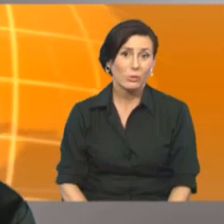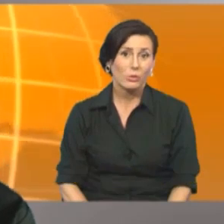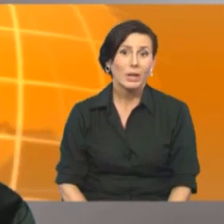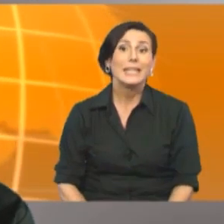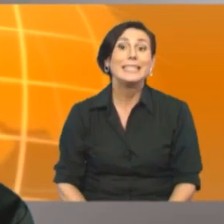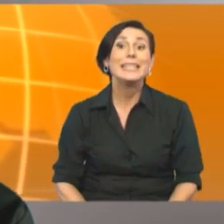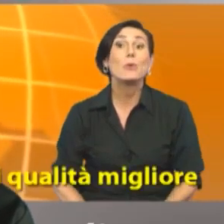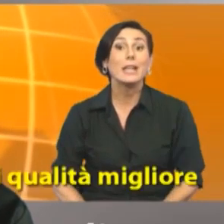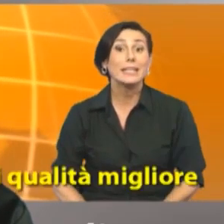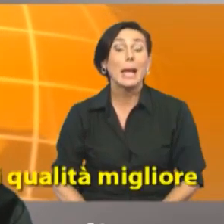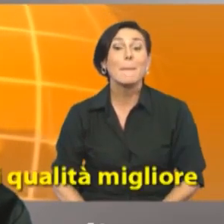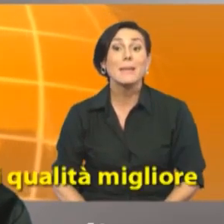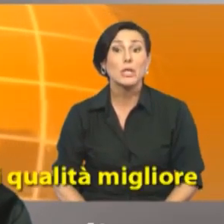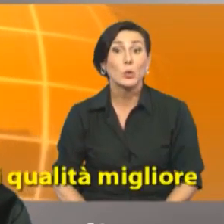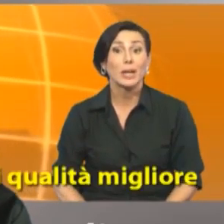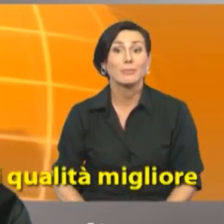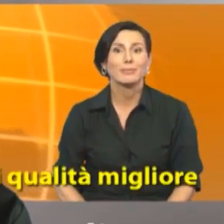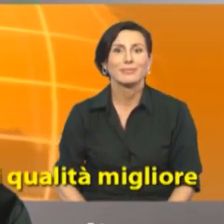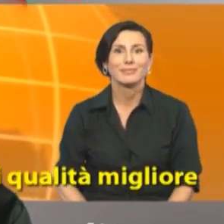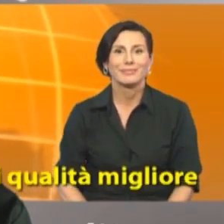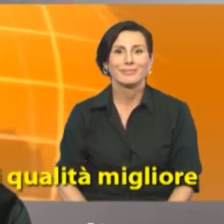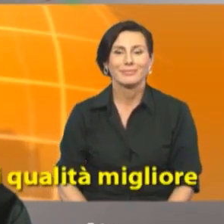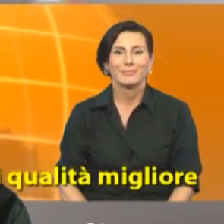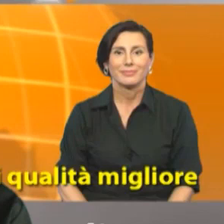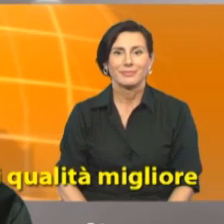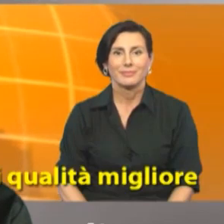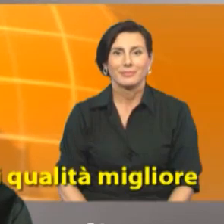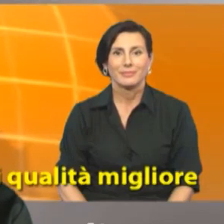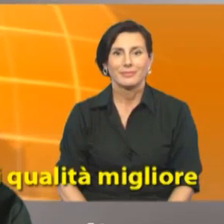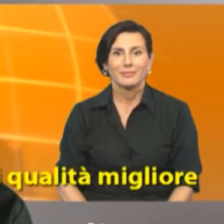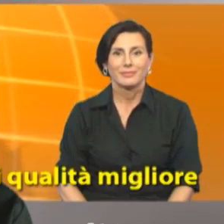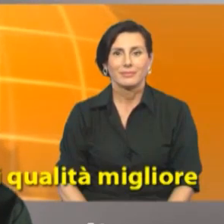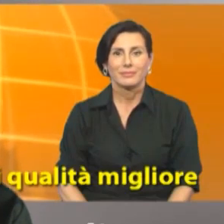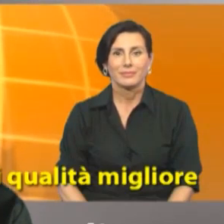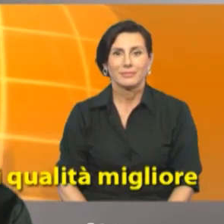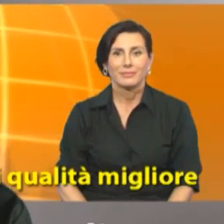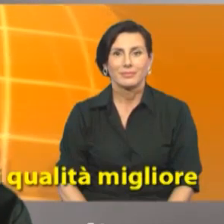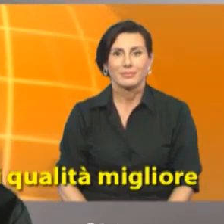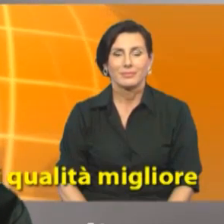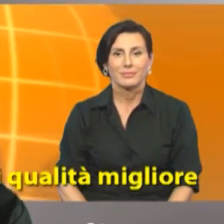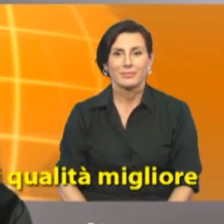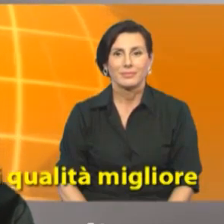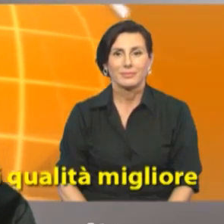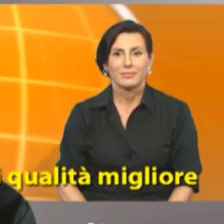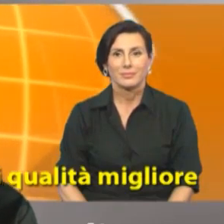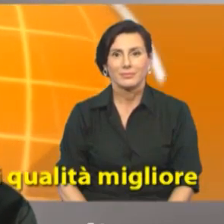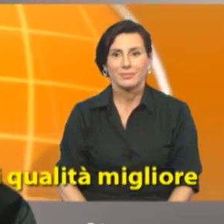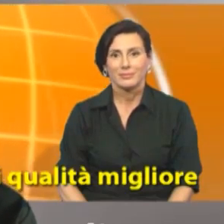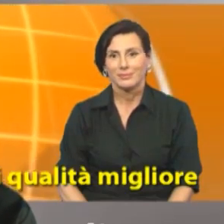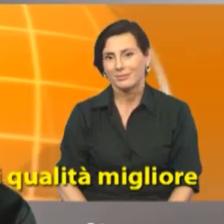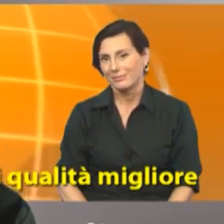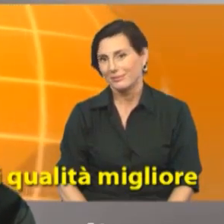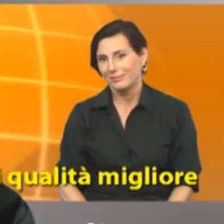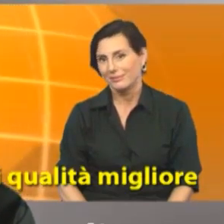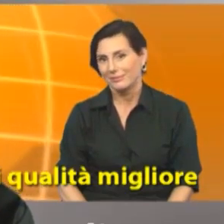o di qualità migliore of higher quality of